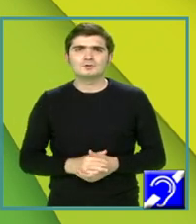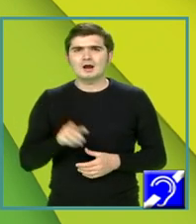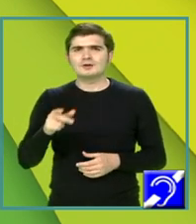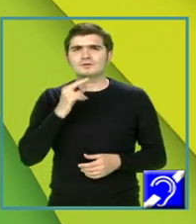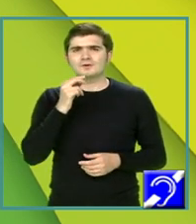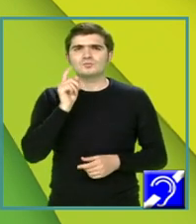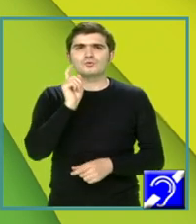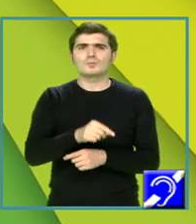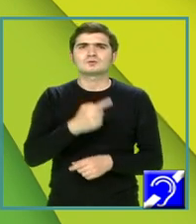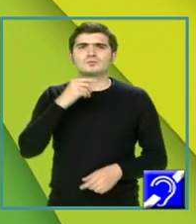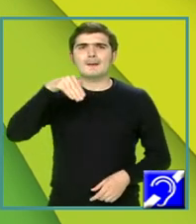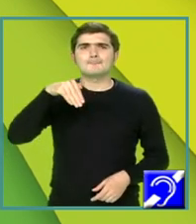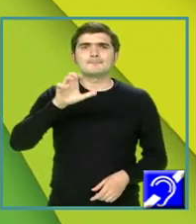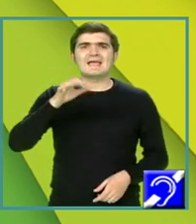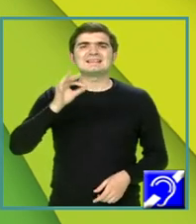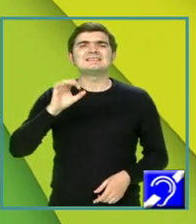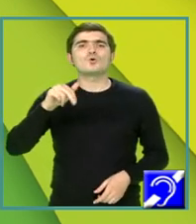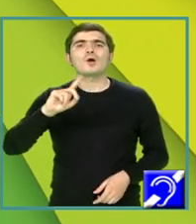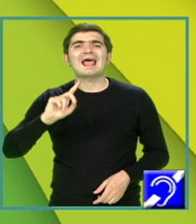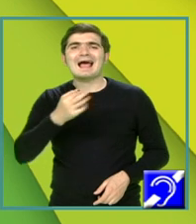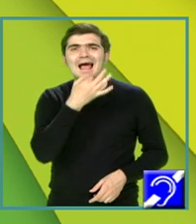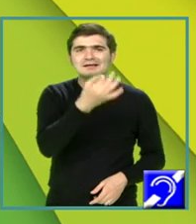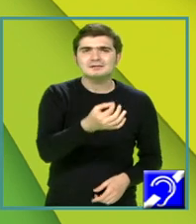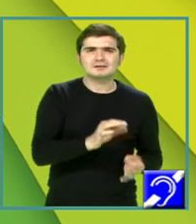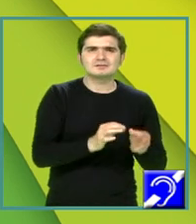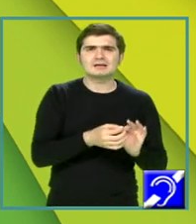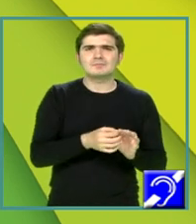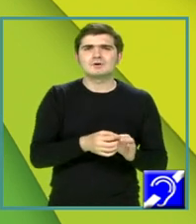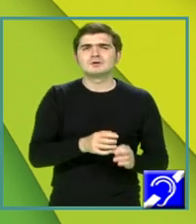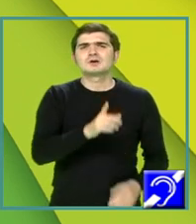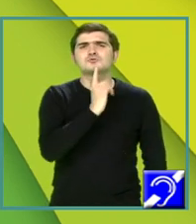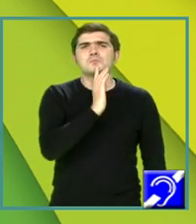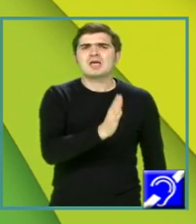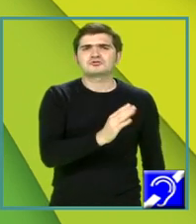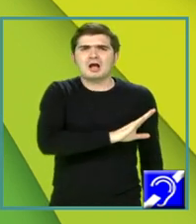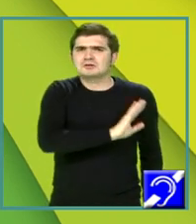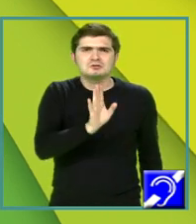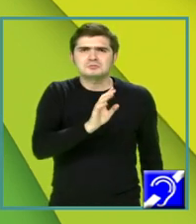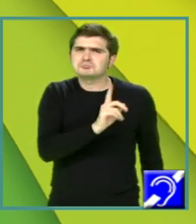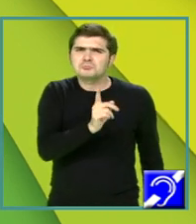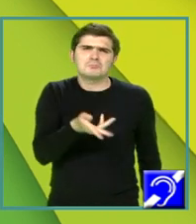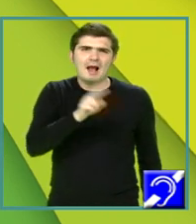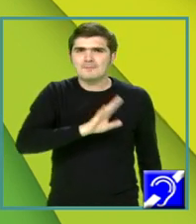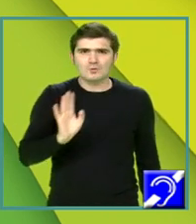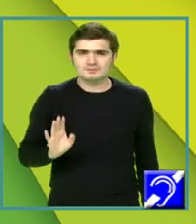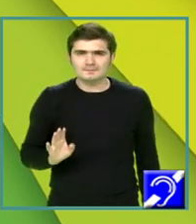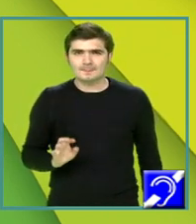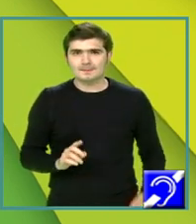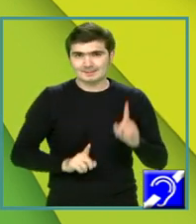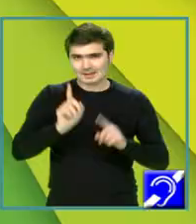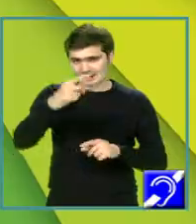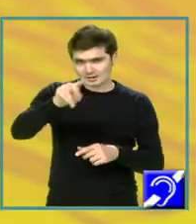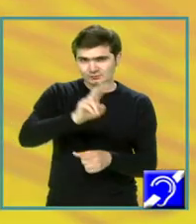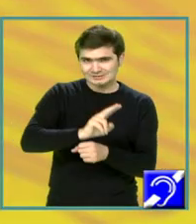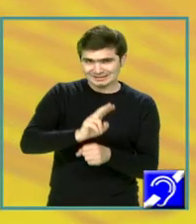comandă este menționează. Asta înseamnă, semnalează, numește, nimic mai mult. În text, dacă ați fost